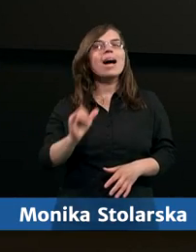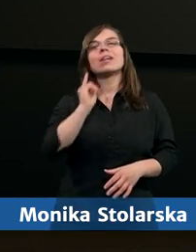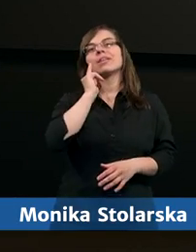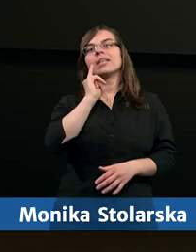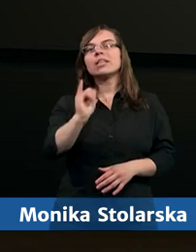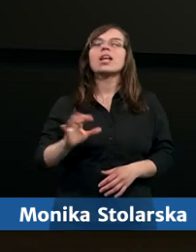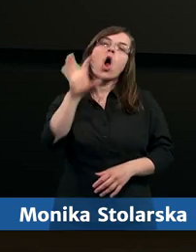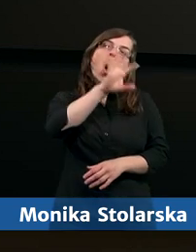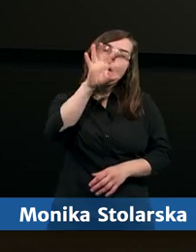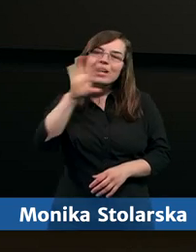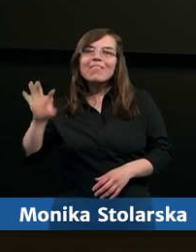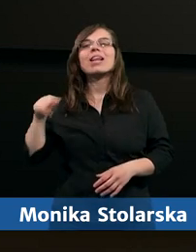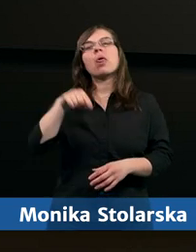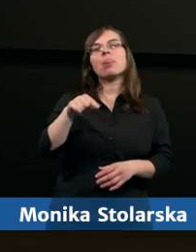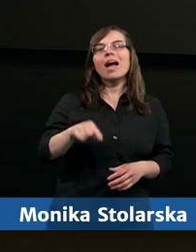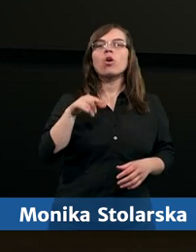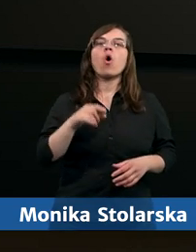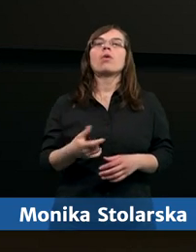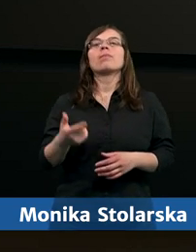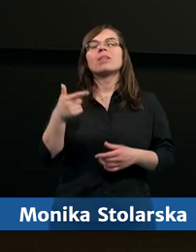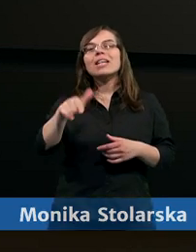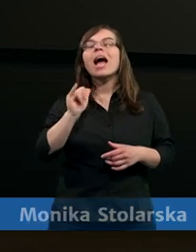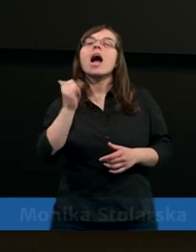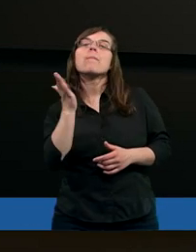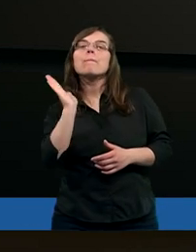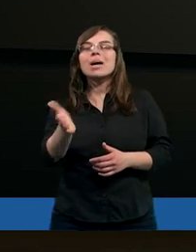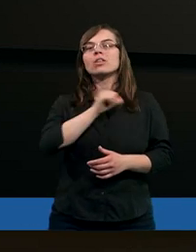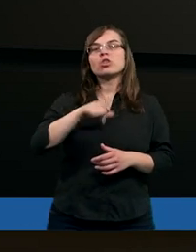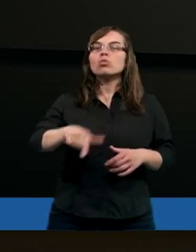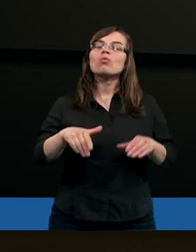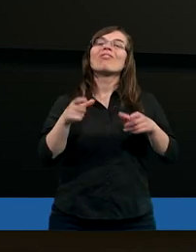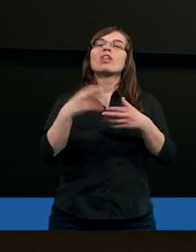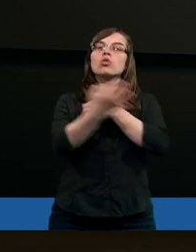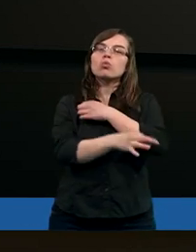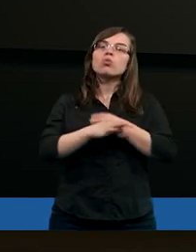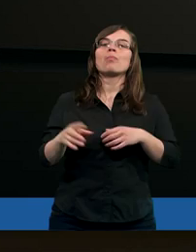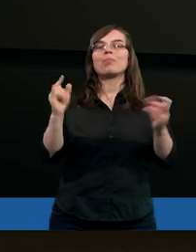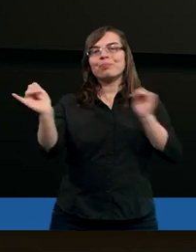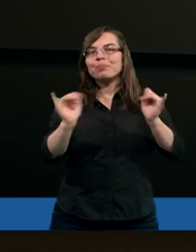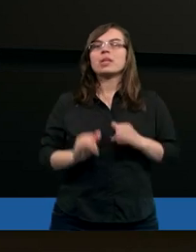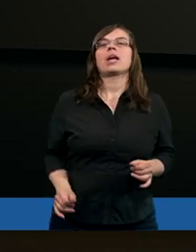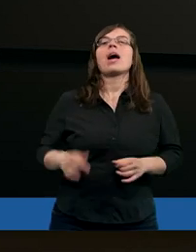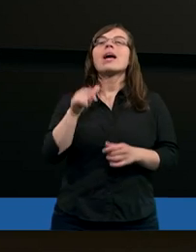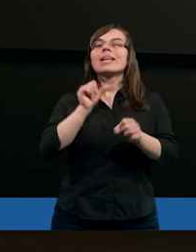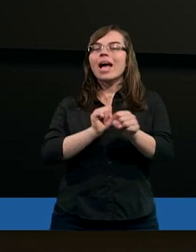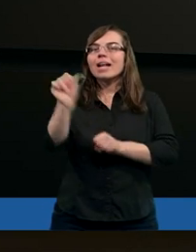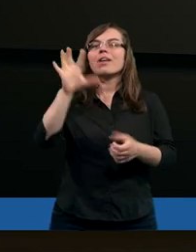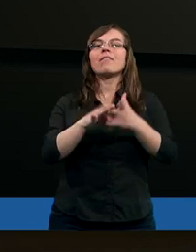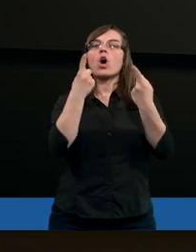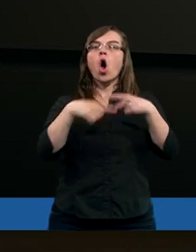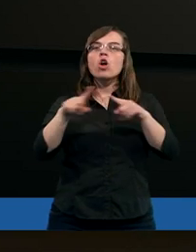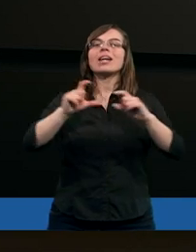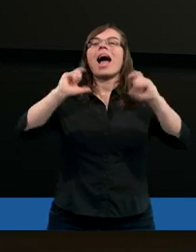obserwatorzy tego co dziać się będzie tutaj w studium. Jesteśmy w Kościele